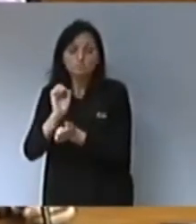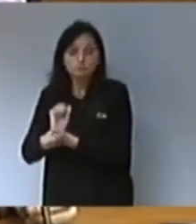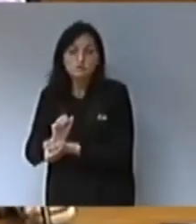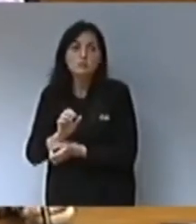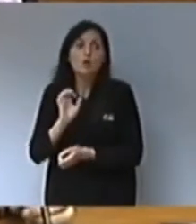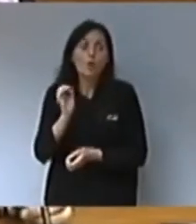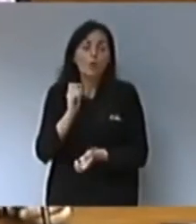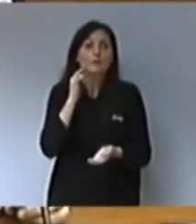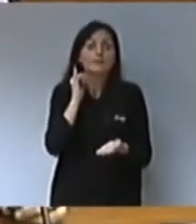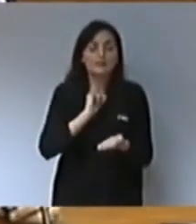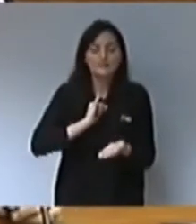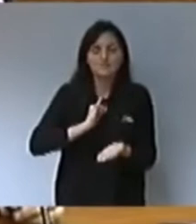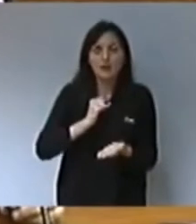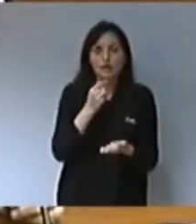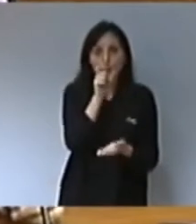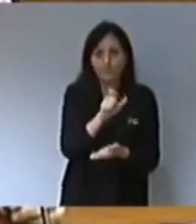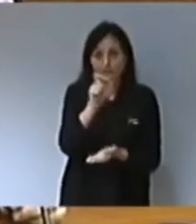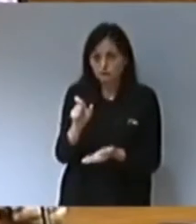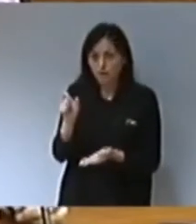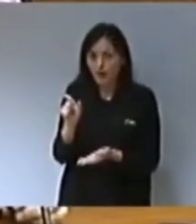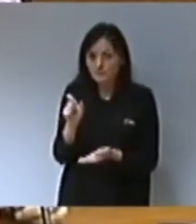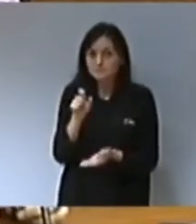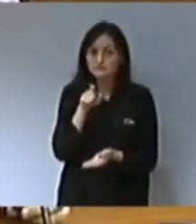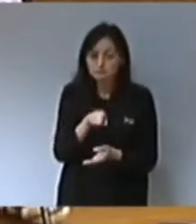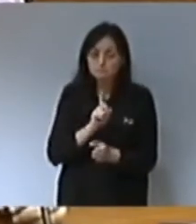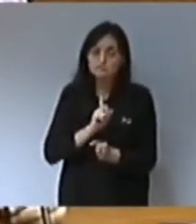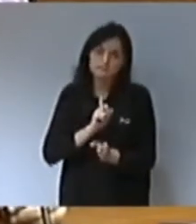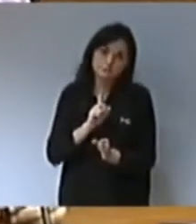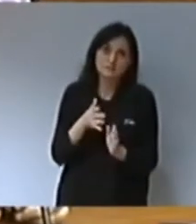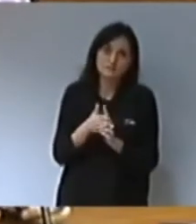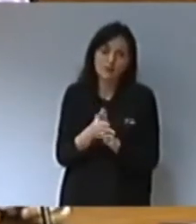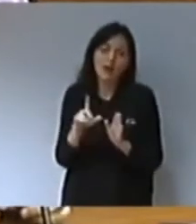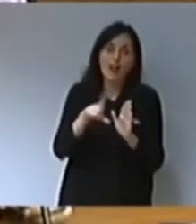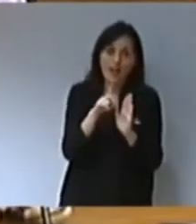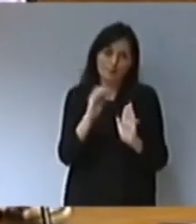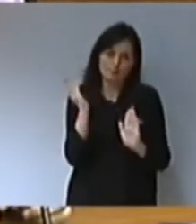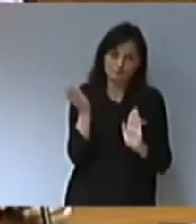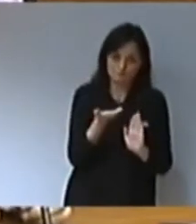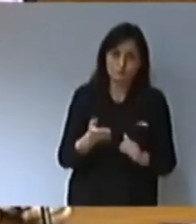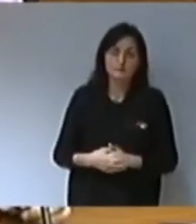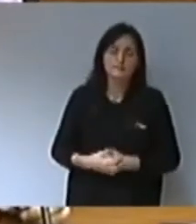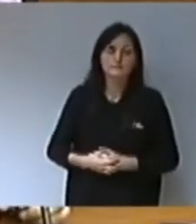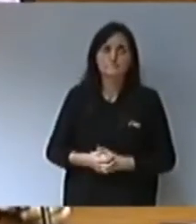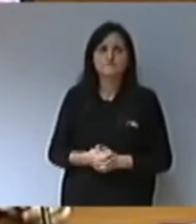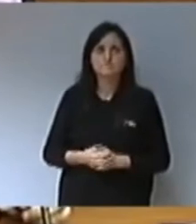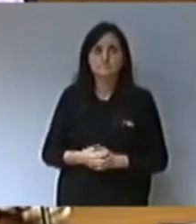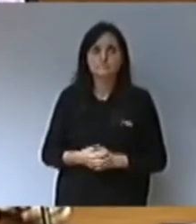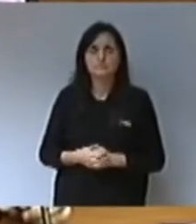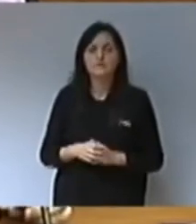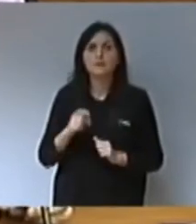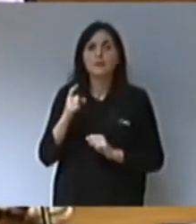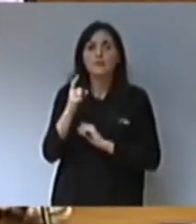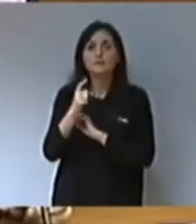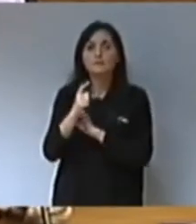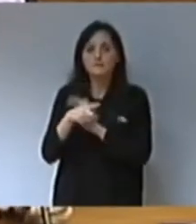identificacions de les persones que possiblement podrien haver vulnerat la llei de memòria democràtica. El 16 d